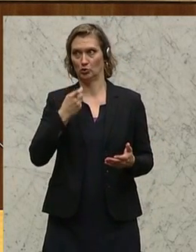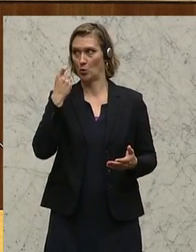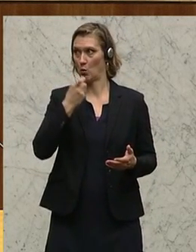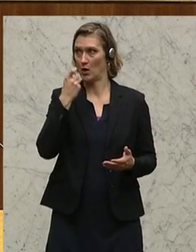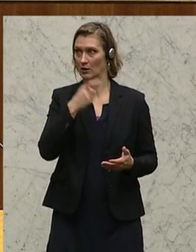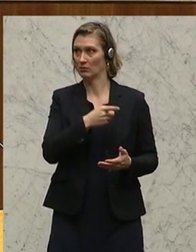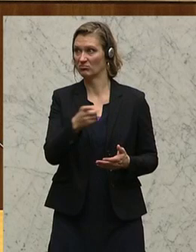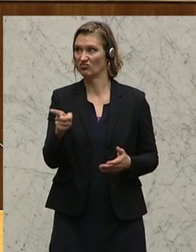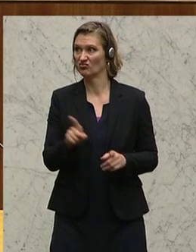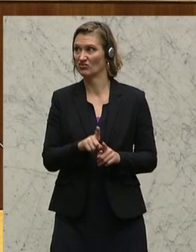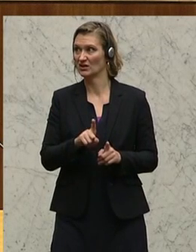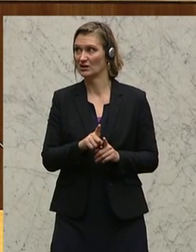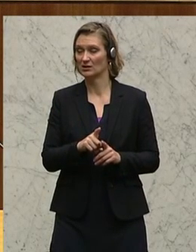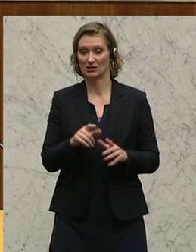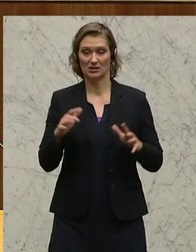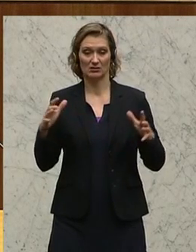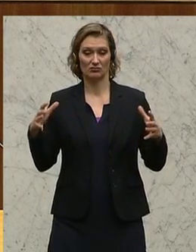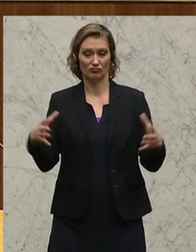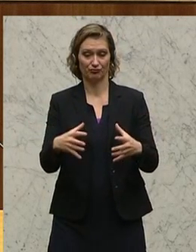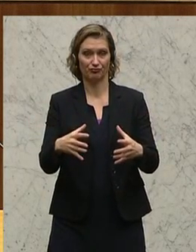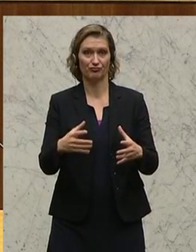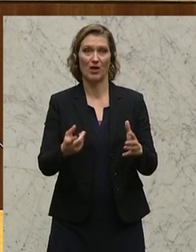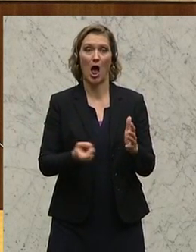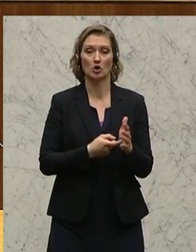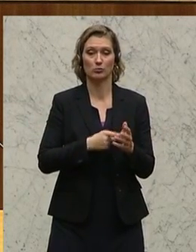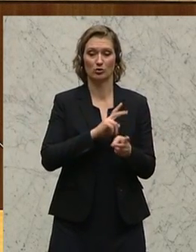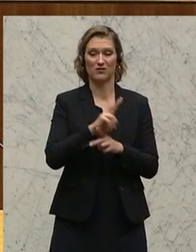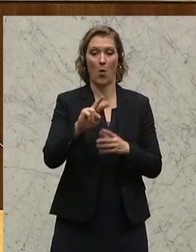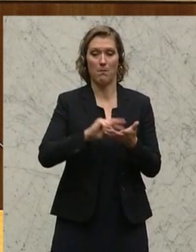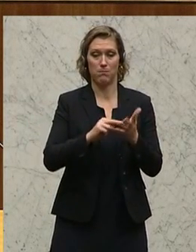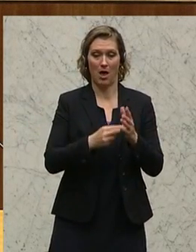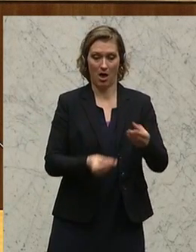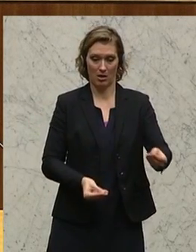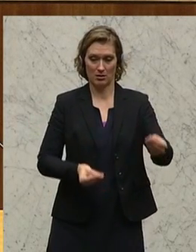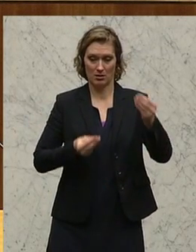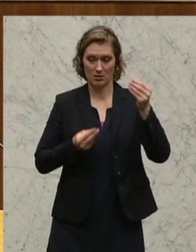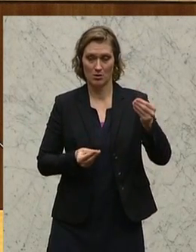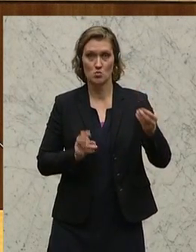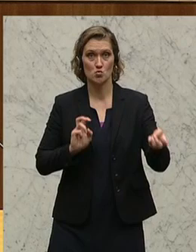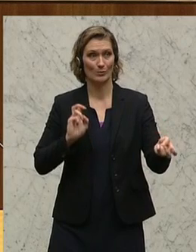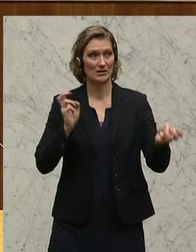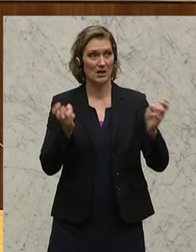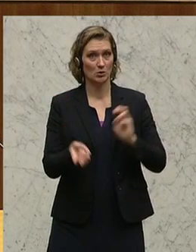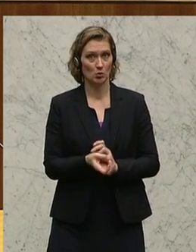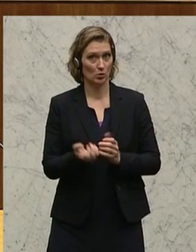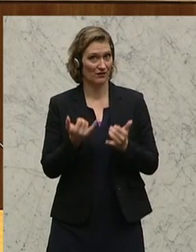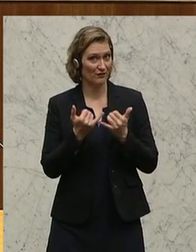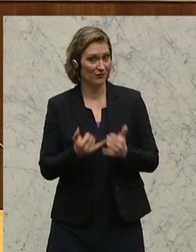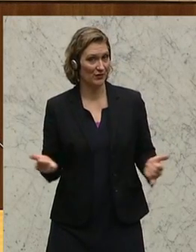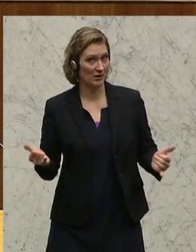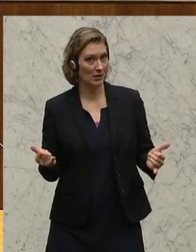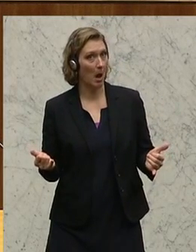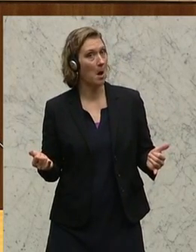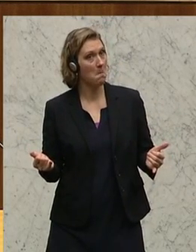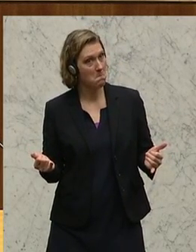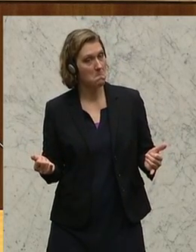dass diese hehren und anspruchsvollen und guten Pläne tatsächlich dann in der Wirklichkeit umgesetzt werden. Und dass